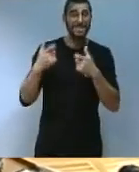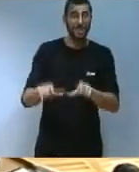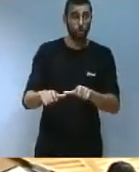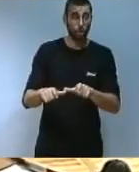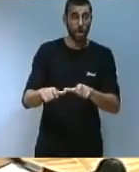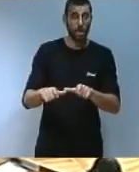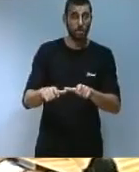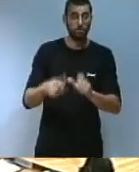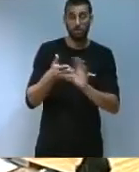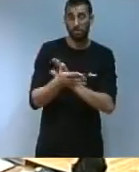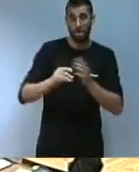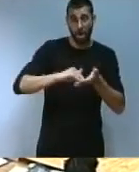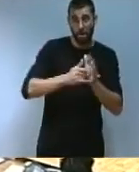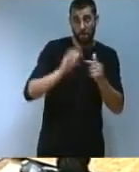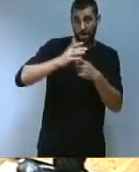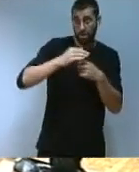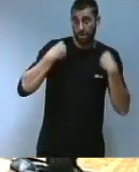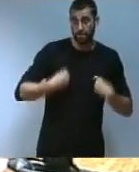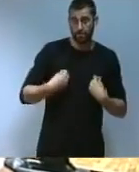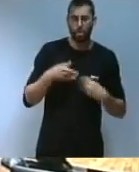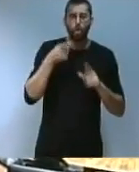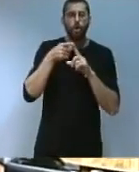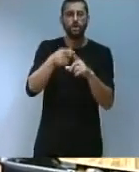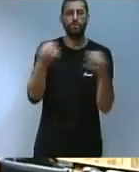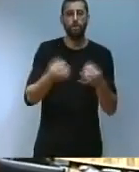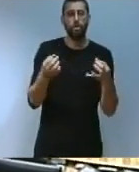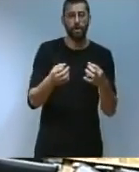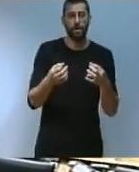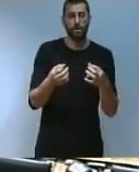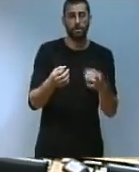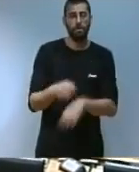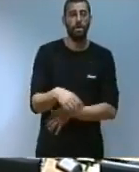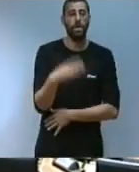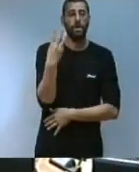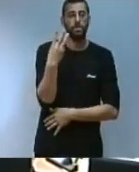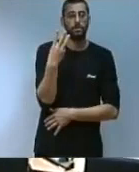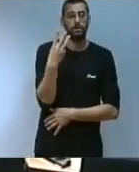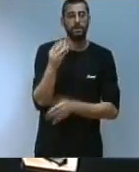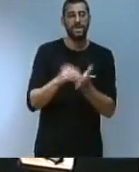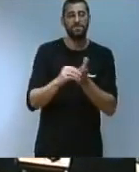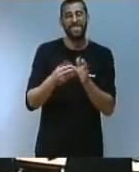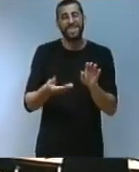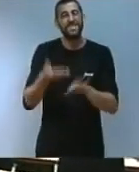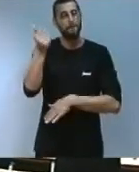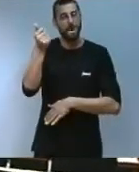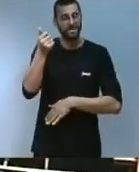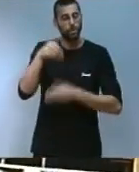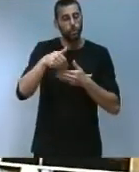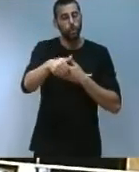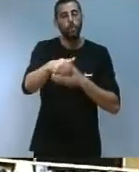mateix pla eòlic. L'objectiu és multiplicar per 3,5 la potència instal·lada d'energia eòlica per a 2030.